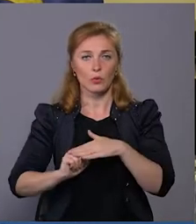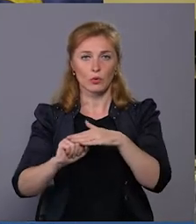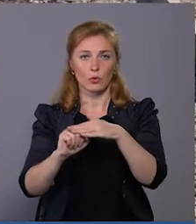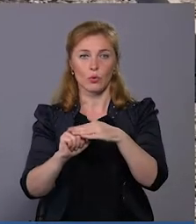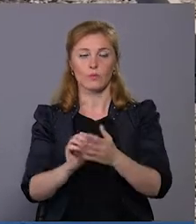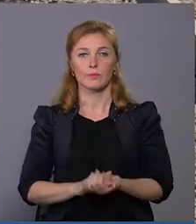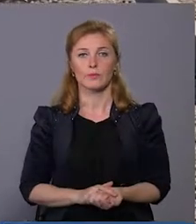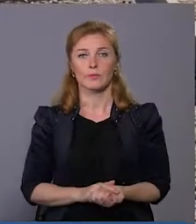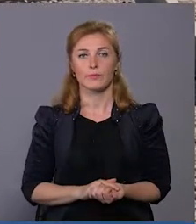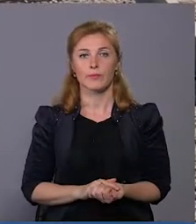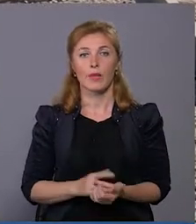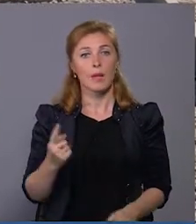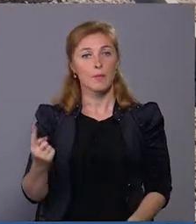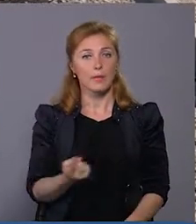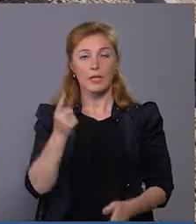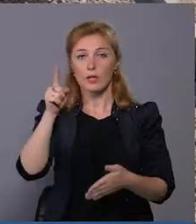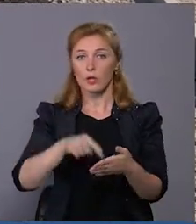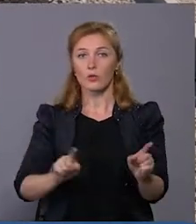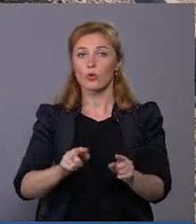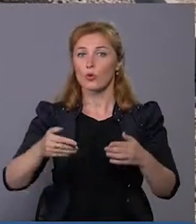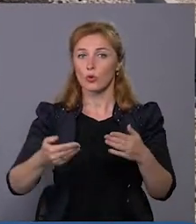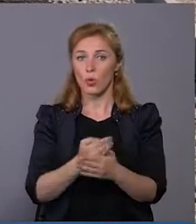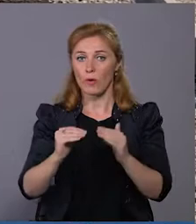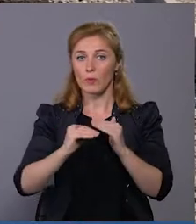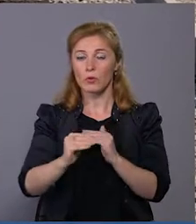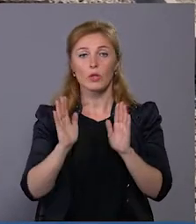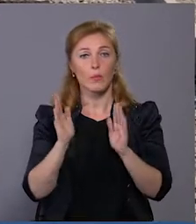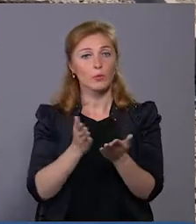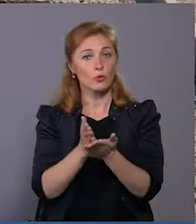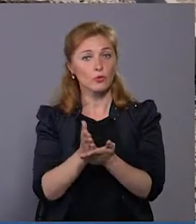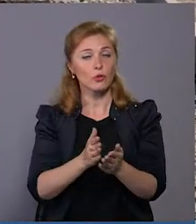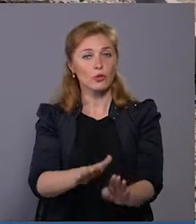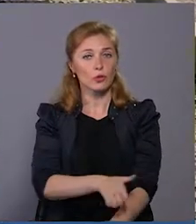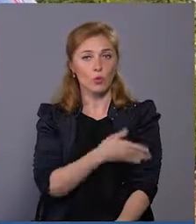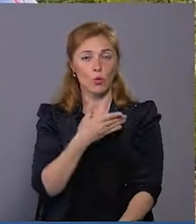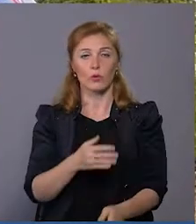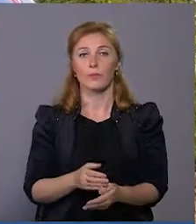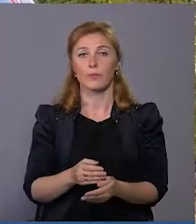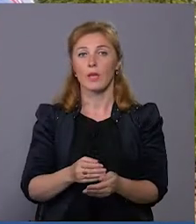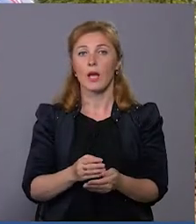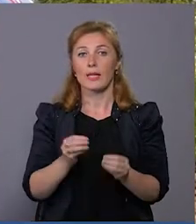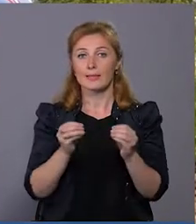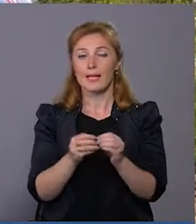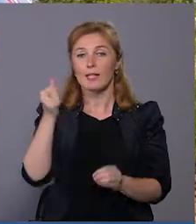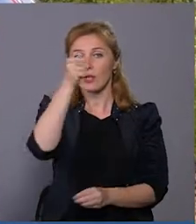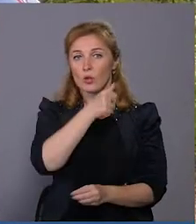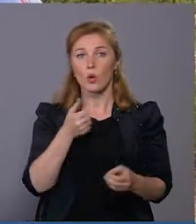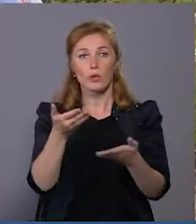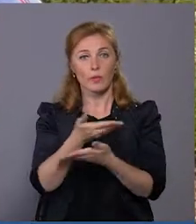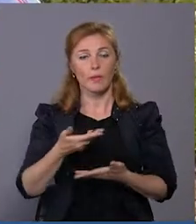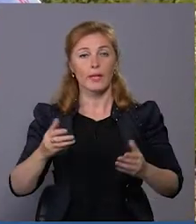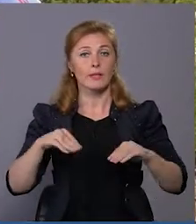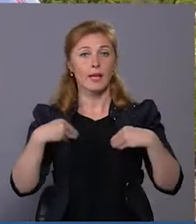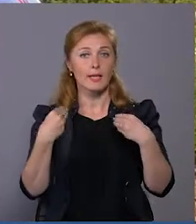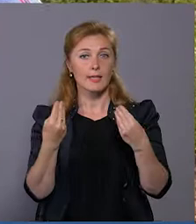і покриття. Підрядник гарантує, що нове покриття стоятиме довго. Гарантійний термін 10 років. Напротязі 10 років ми даємо вже гарантію.